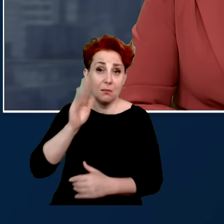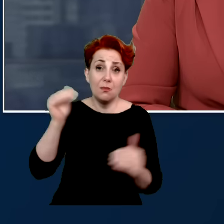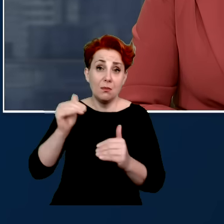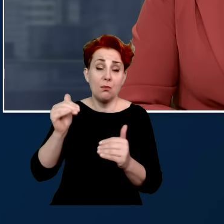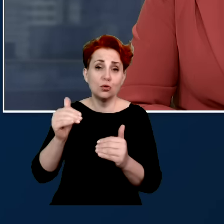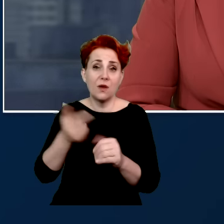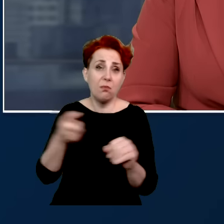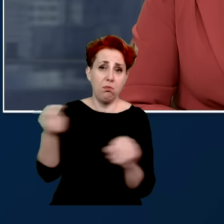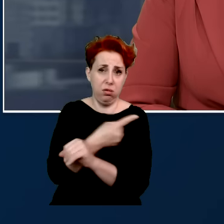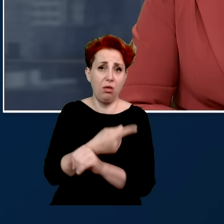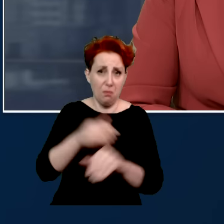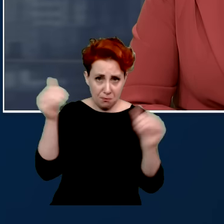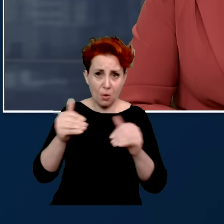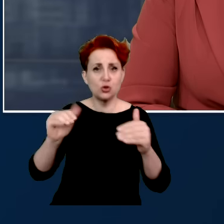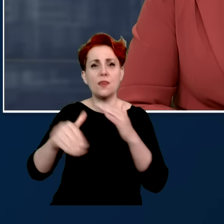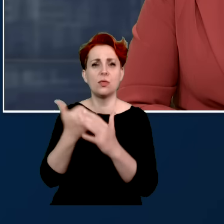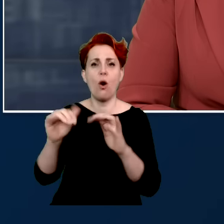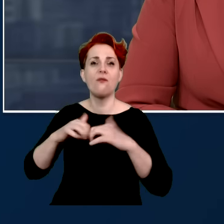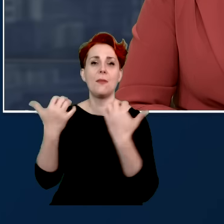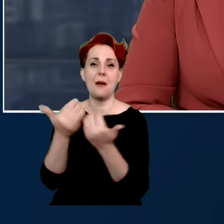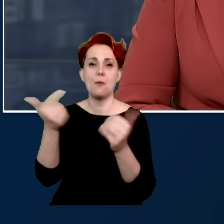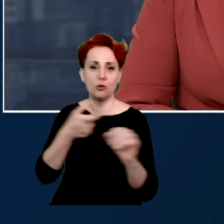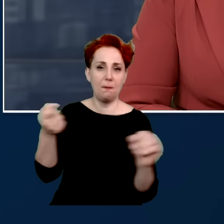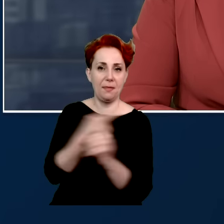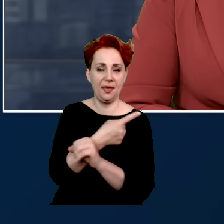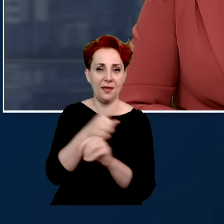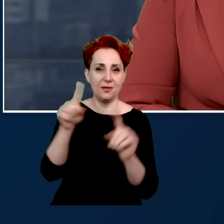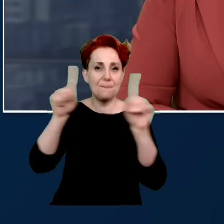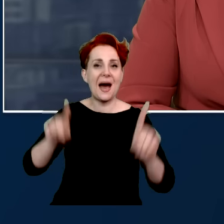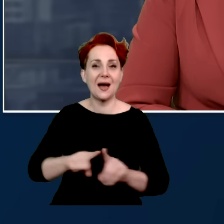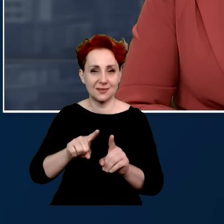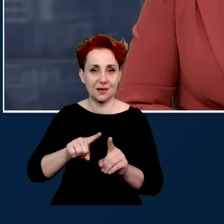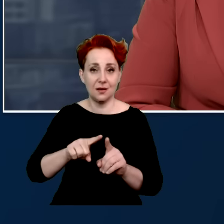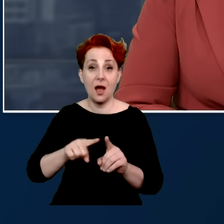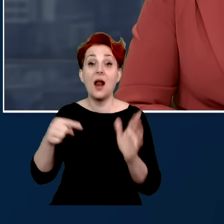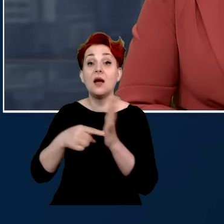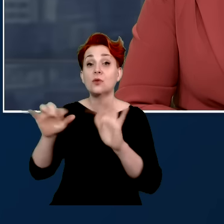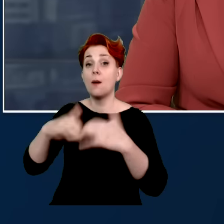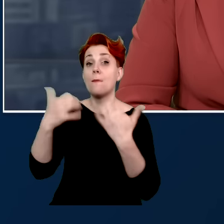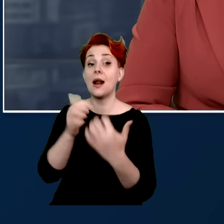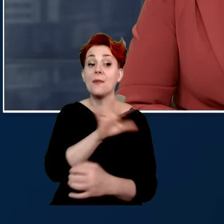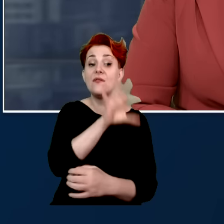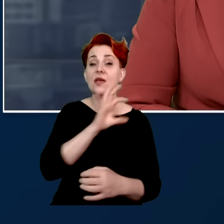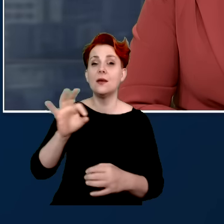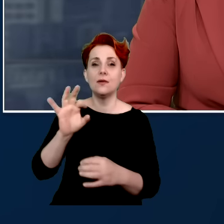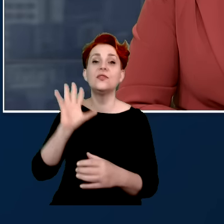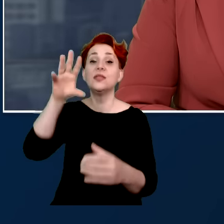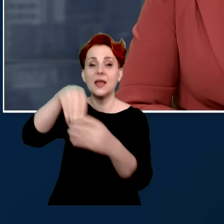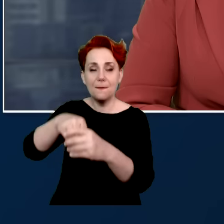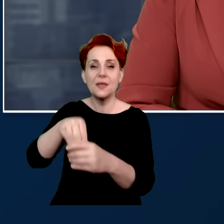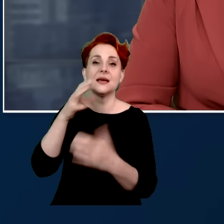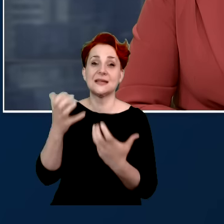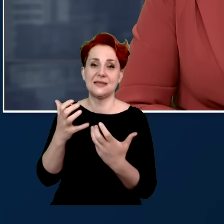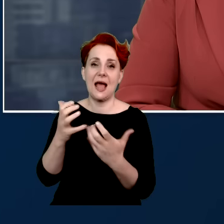migracyjny do kosza, ten nowy Parlament Europejski, ale do tego Parlamentu Europejskiego wybiera się Róża Tun, która jest